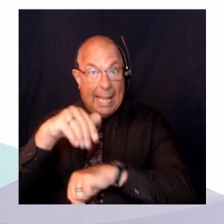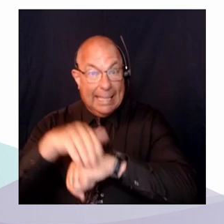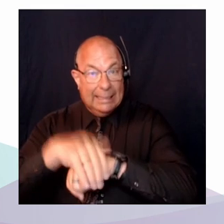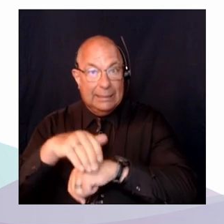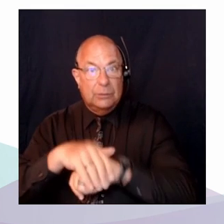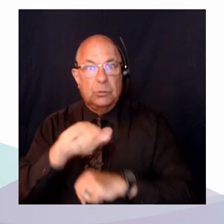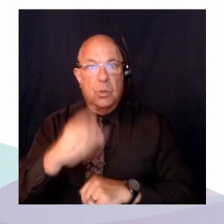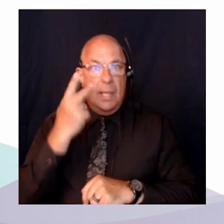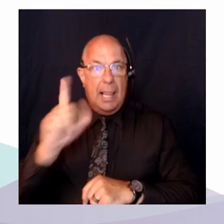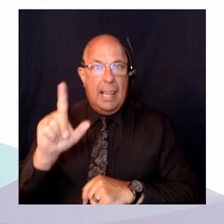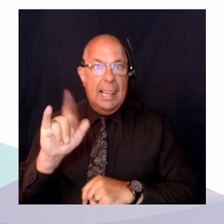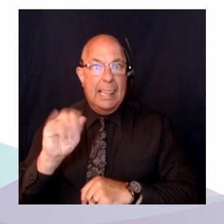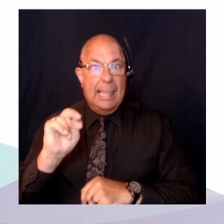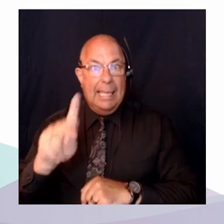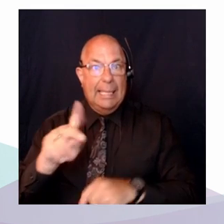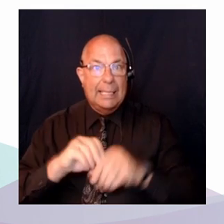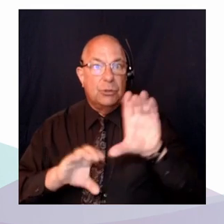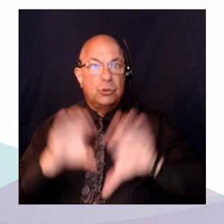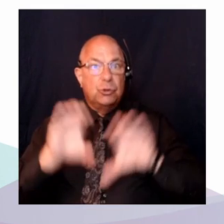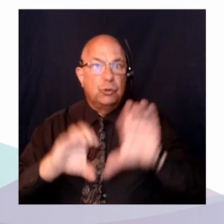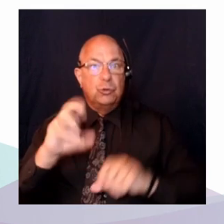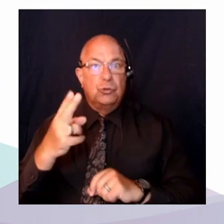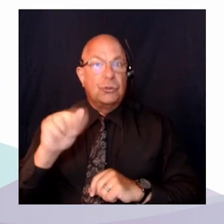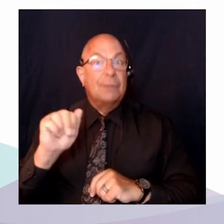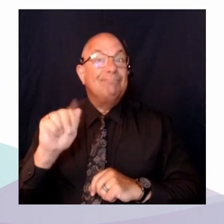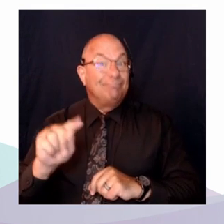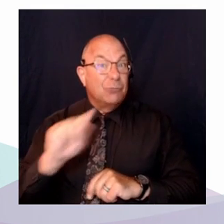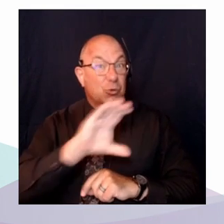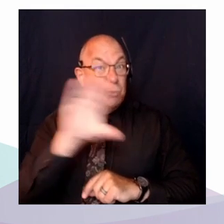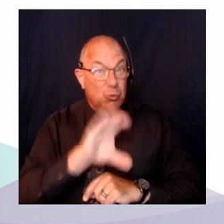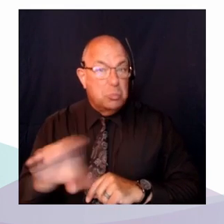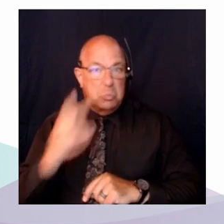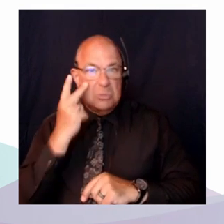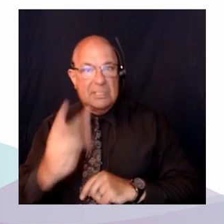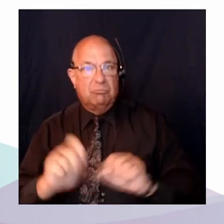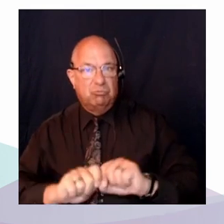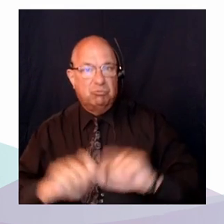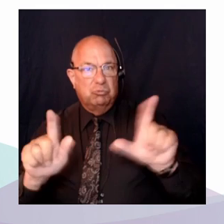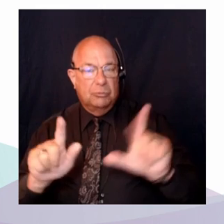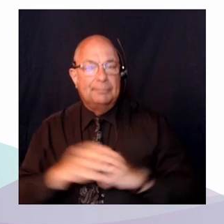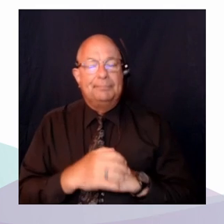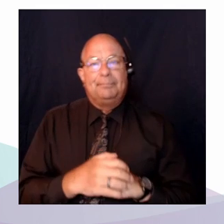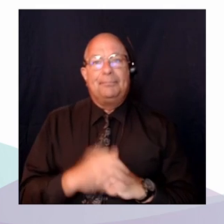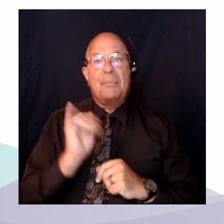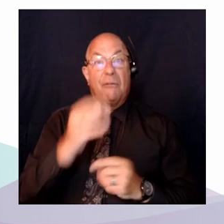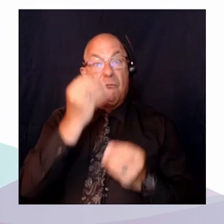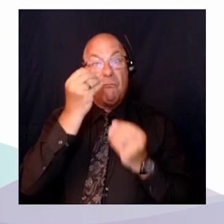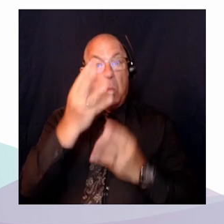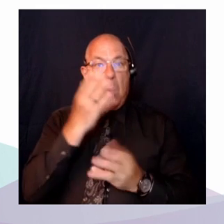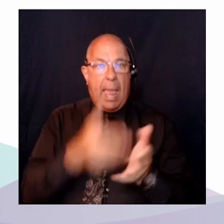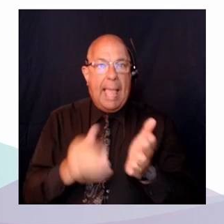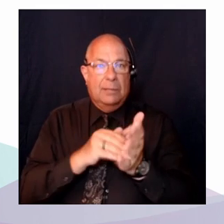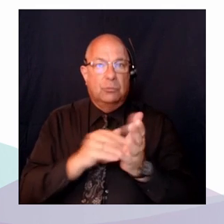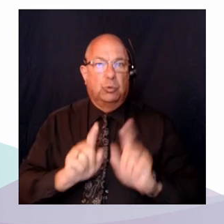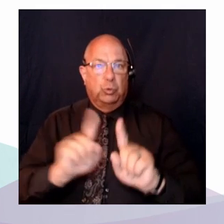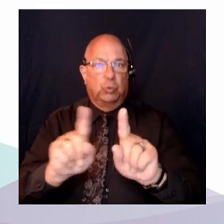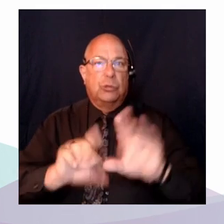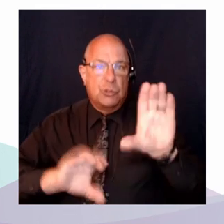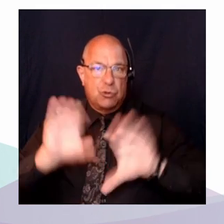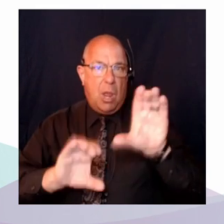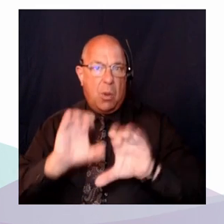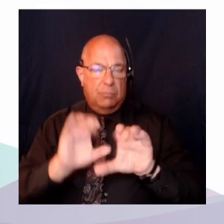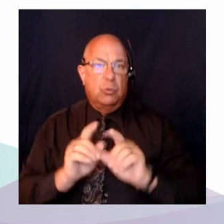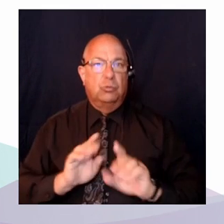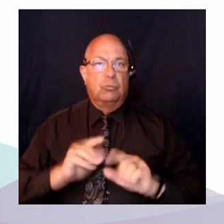clavardage de Zoom. Cette information apparaîtra à nouveau dans la fenêtre de clavardage au cours de l'événement